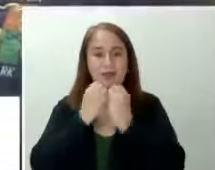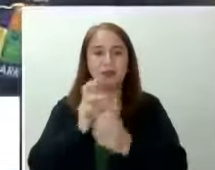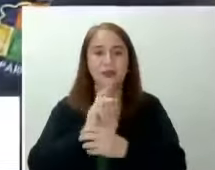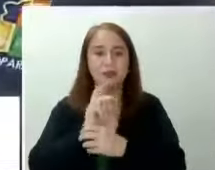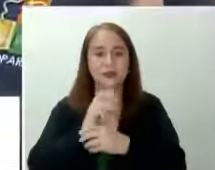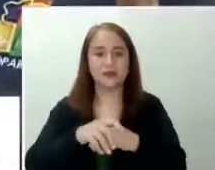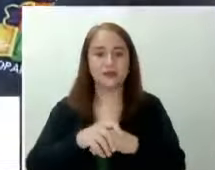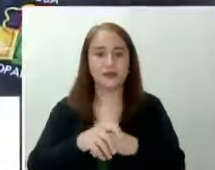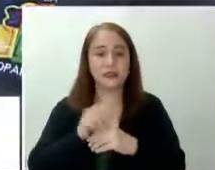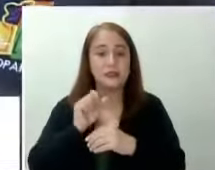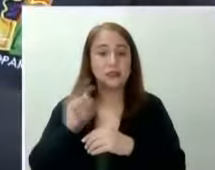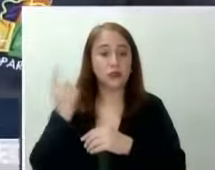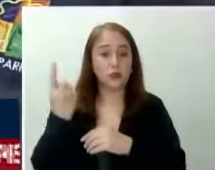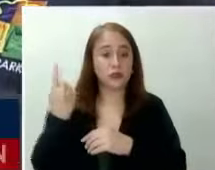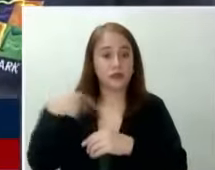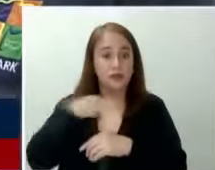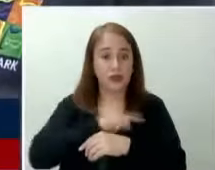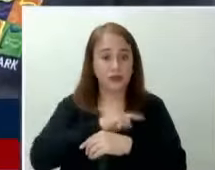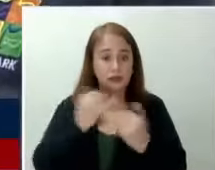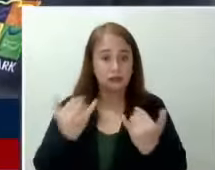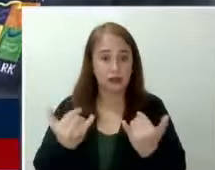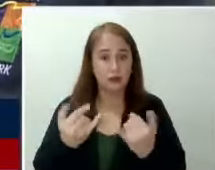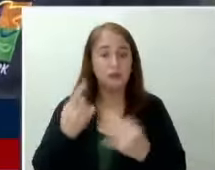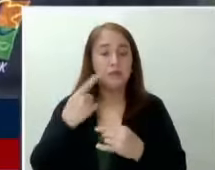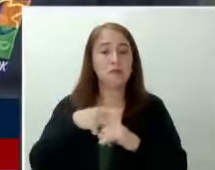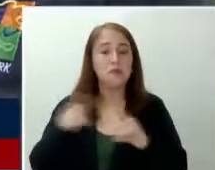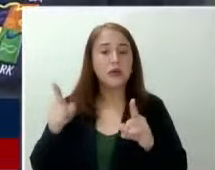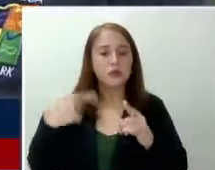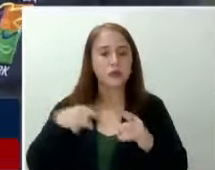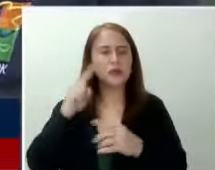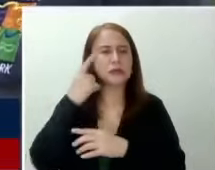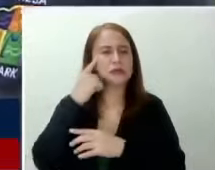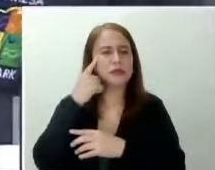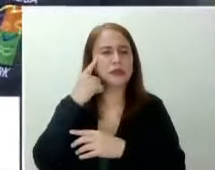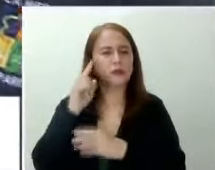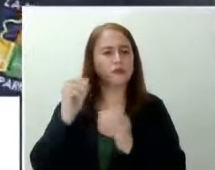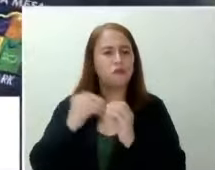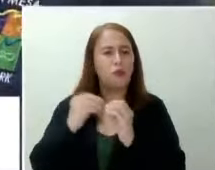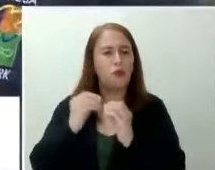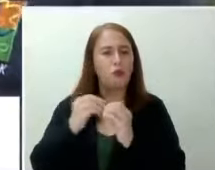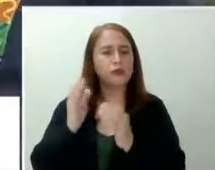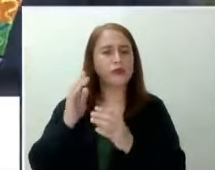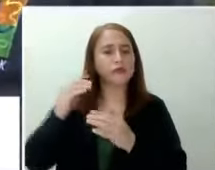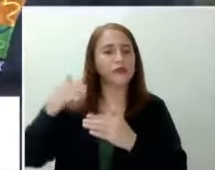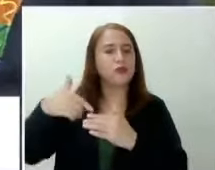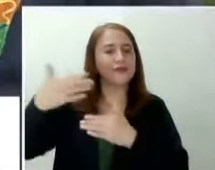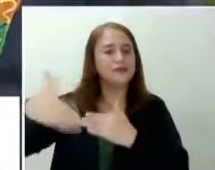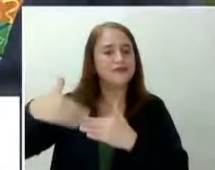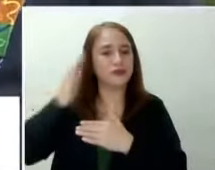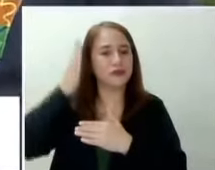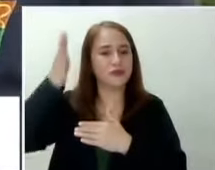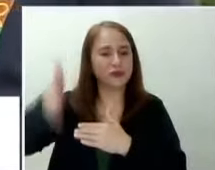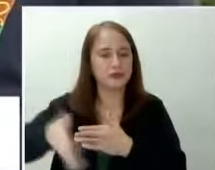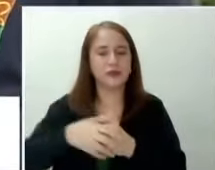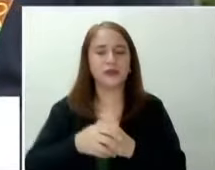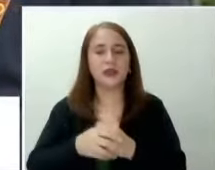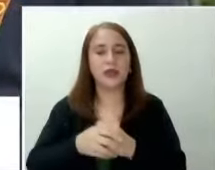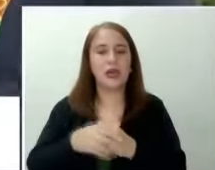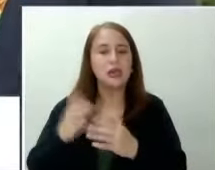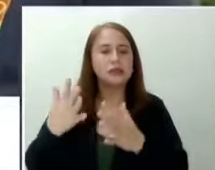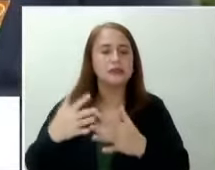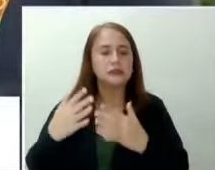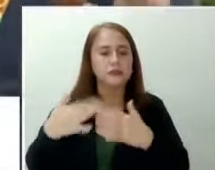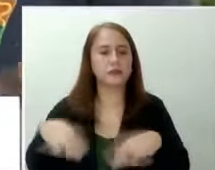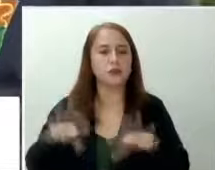hindi lang naman ito para sa atin ngayon, pero kailangan natin isipin ang mas marami pang henerasyon bukas at yung kahalagahan ng